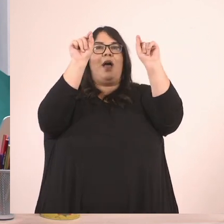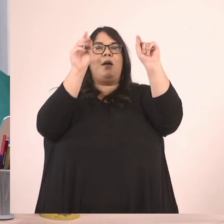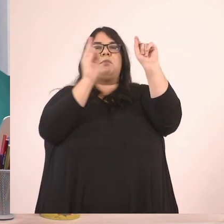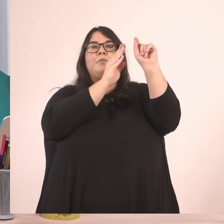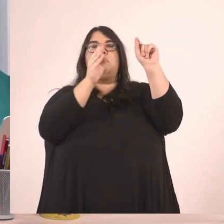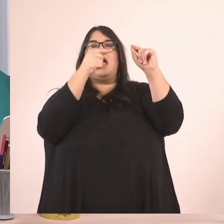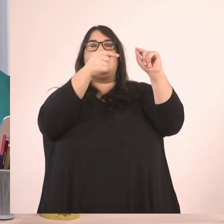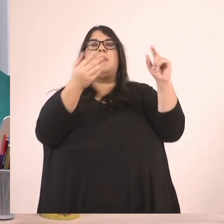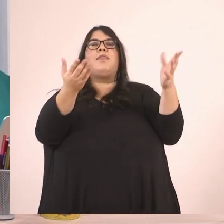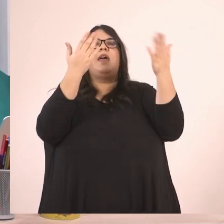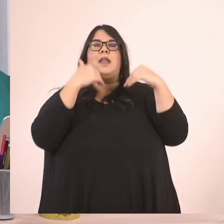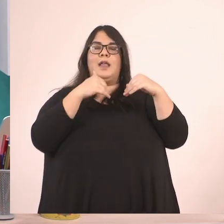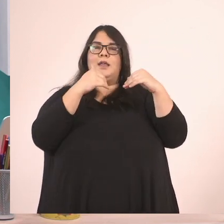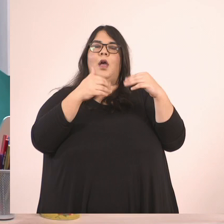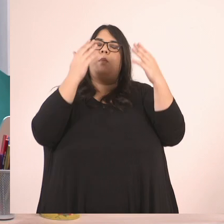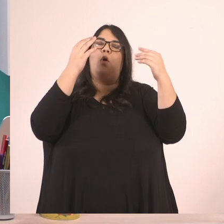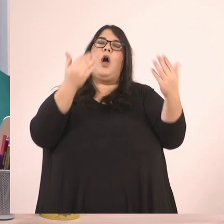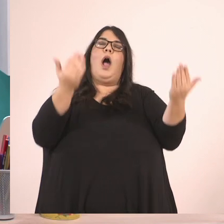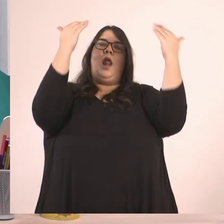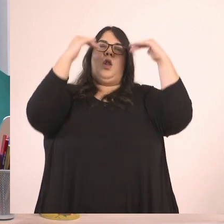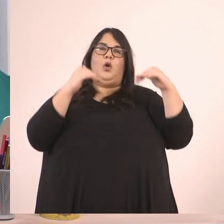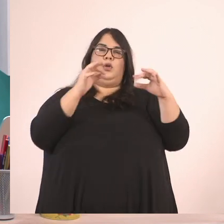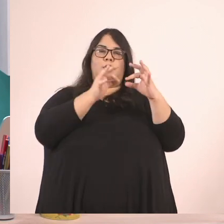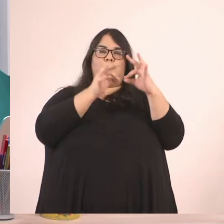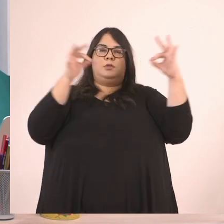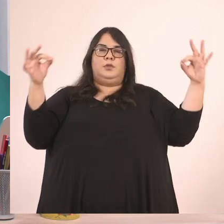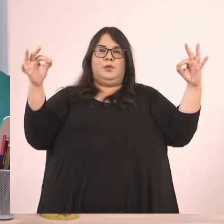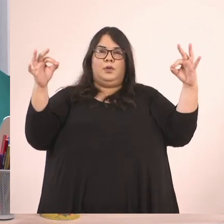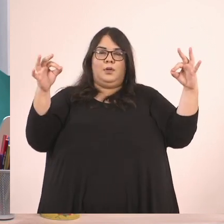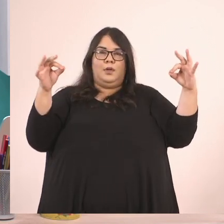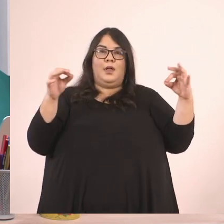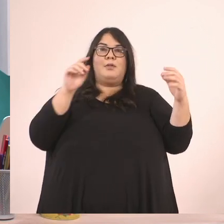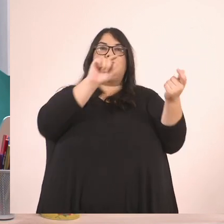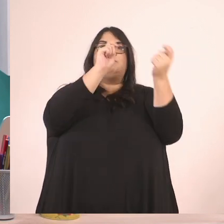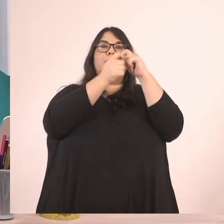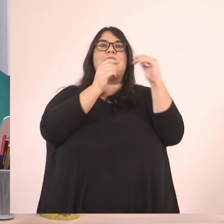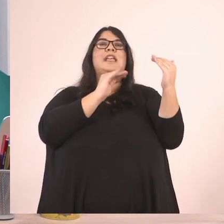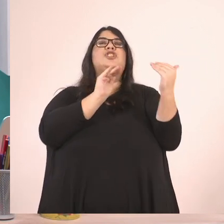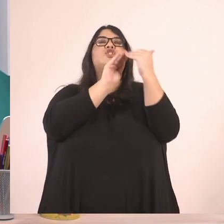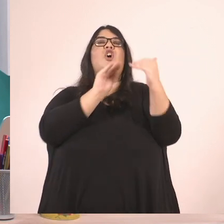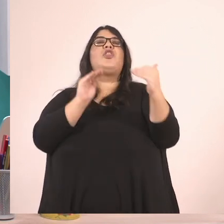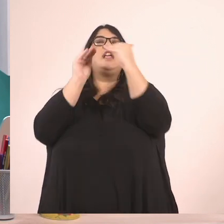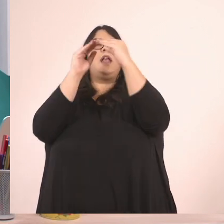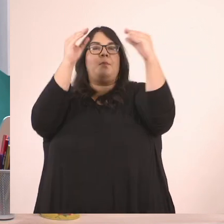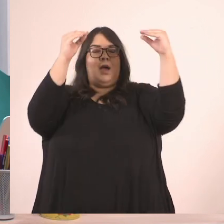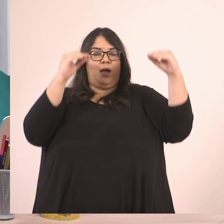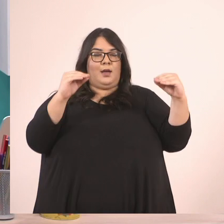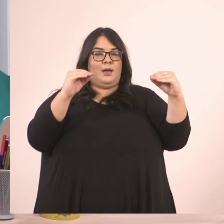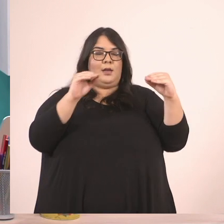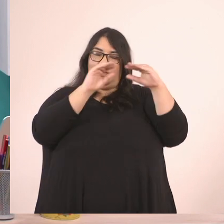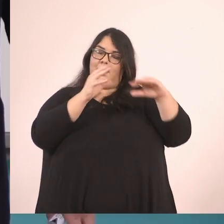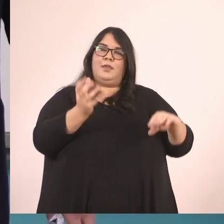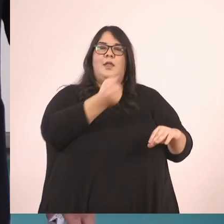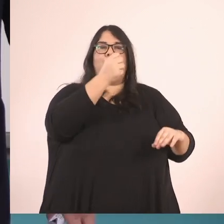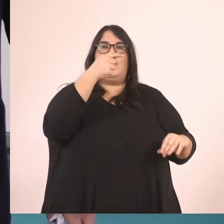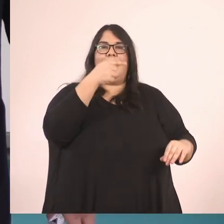ένα κλάσμα, μπορώ, χρησιμοποιώντας και εργαζόμενος με τα ισοδύναμά του, να ανακαλύψω ότι